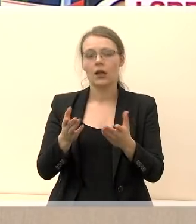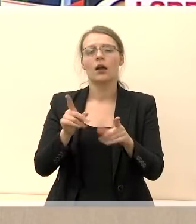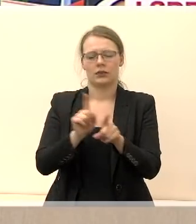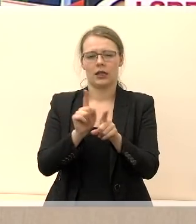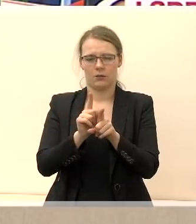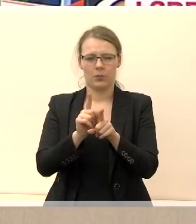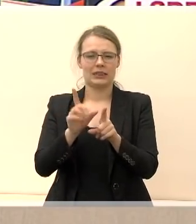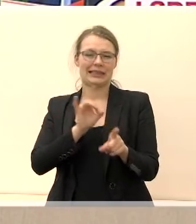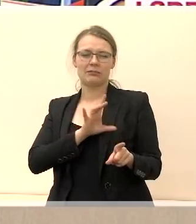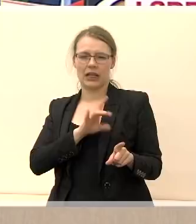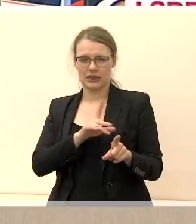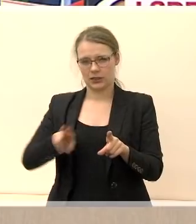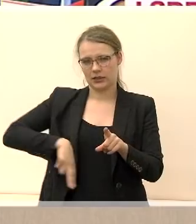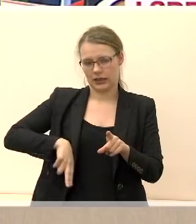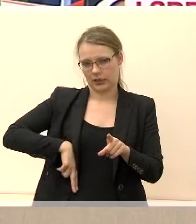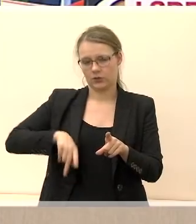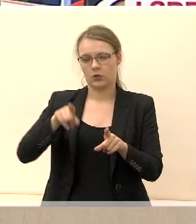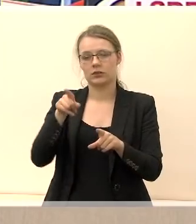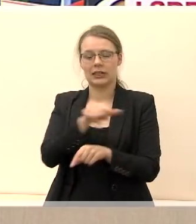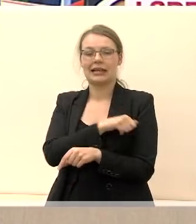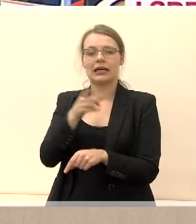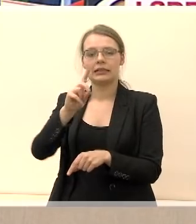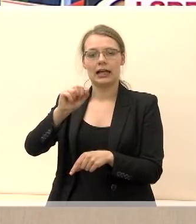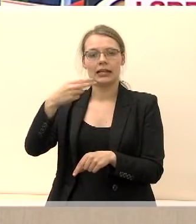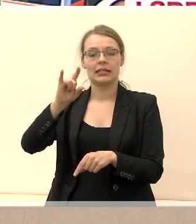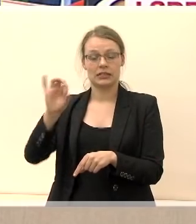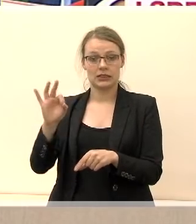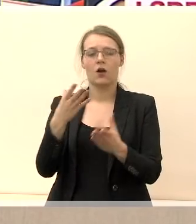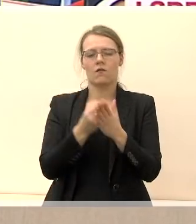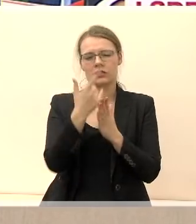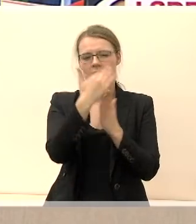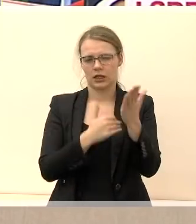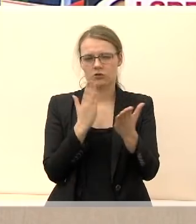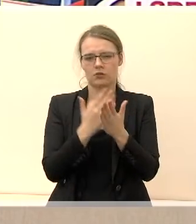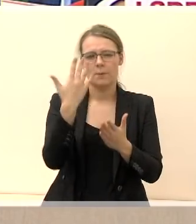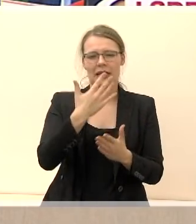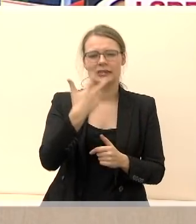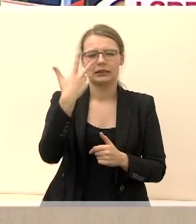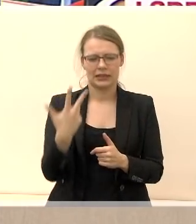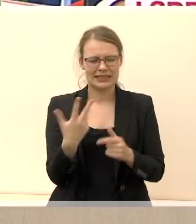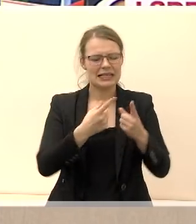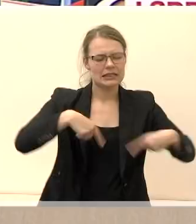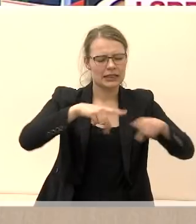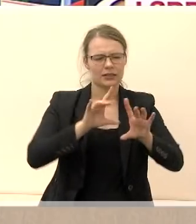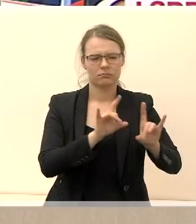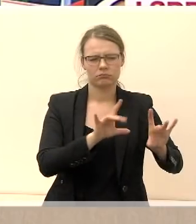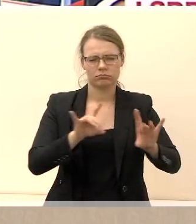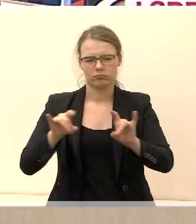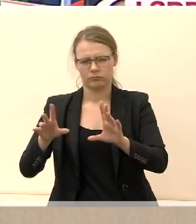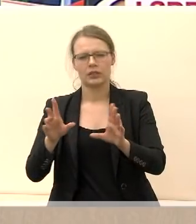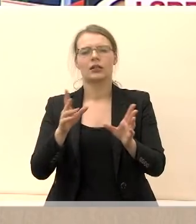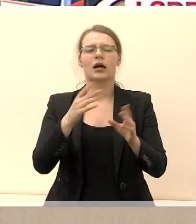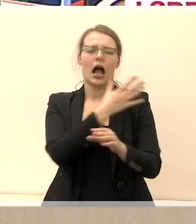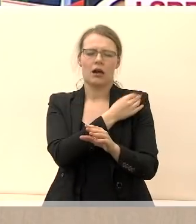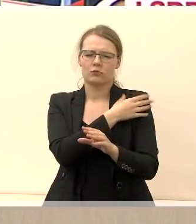sūdavos gimnazijos direktorius Alvydas Danys. Mūsų sąraše yra 53 įvairių sričių specialistai, įvairiaus